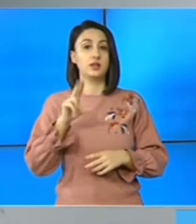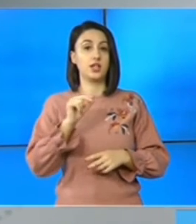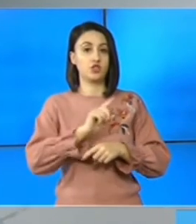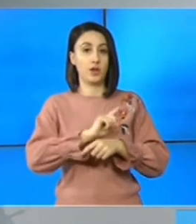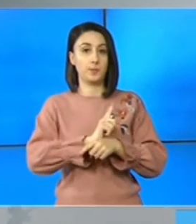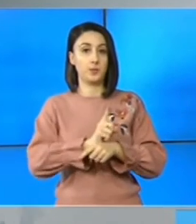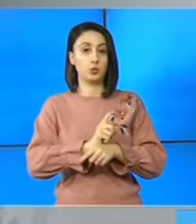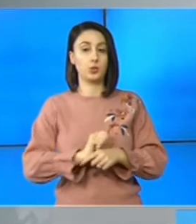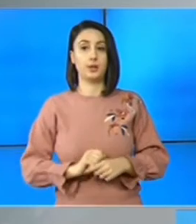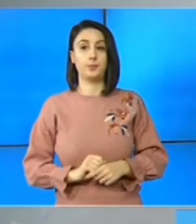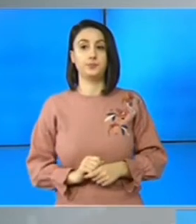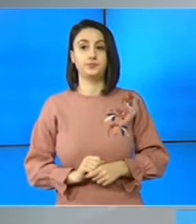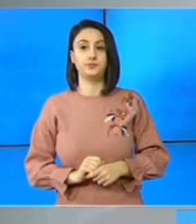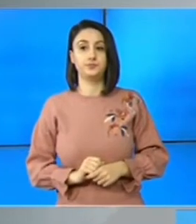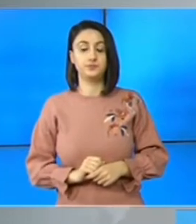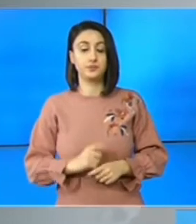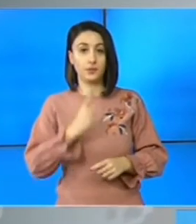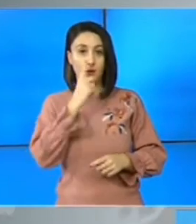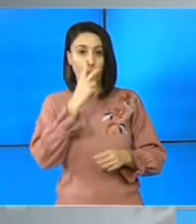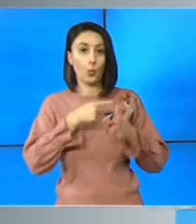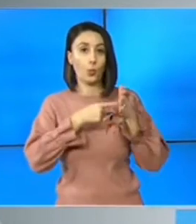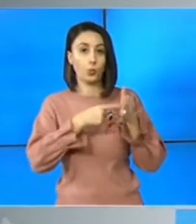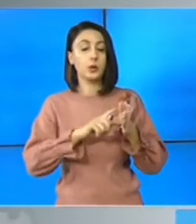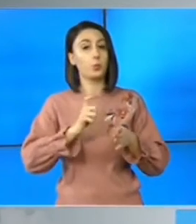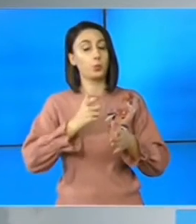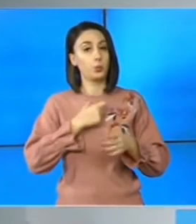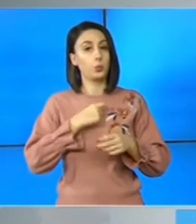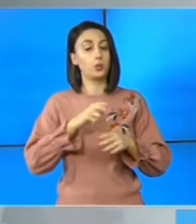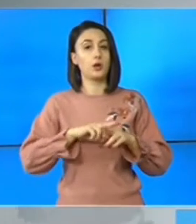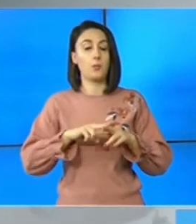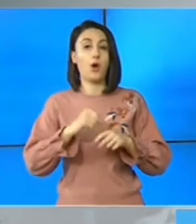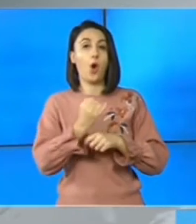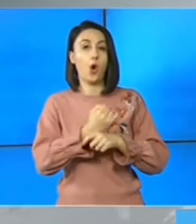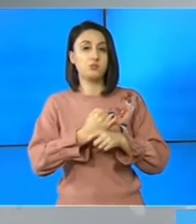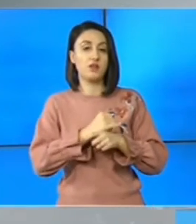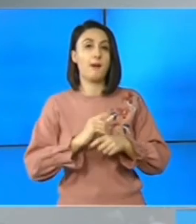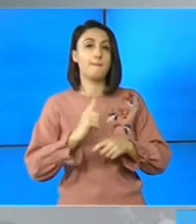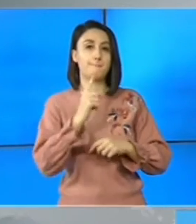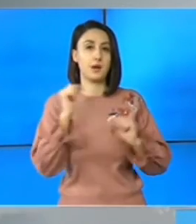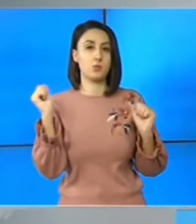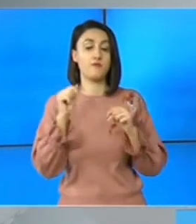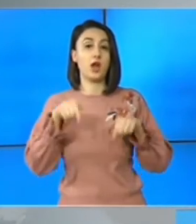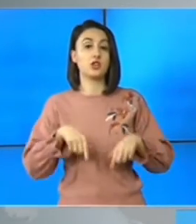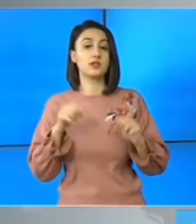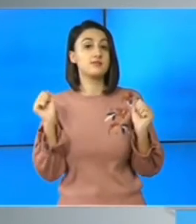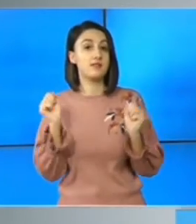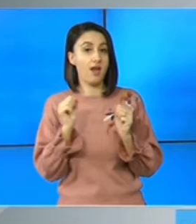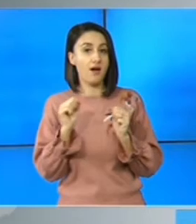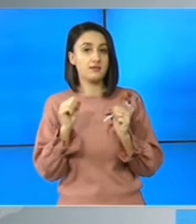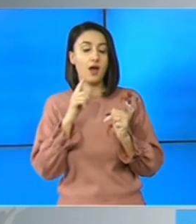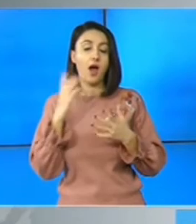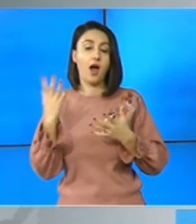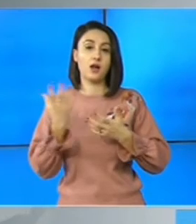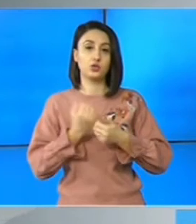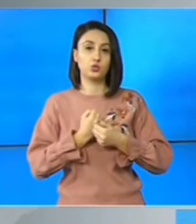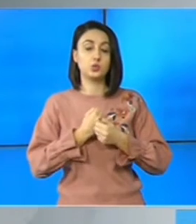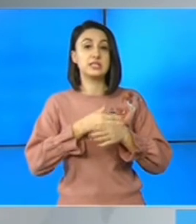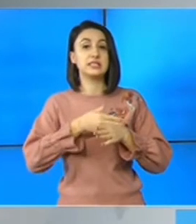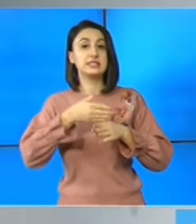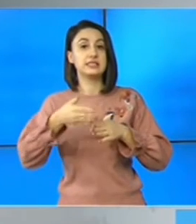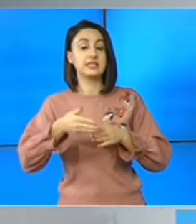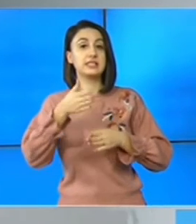de minute. Iată, așa cum putem observa, primul ger din această iarnă a dus la